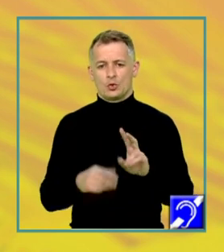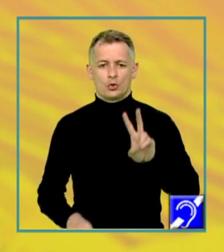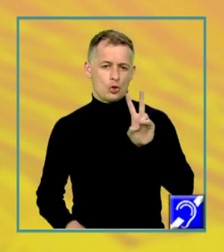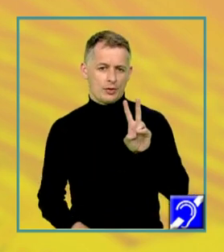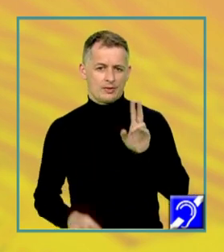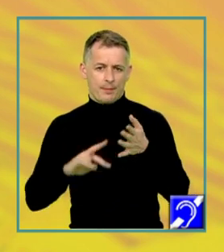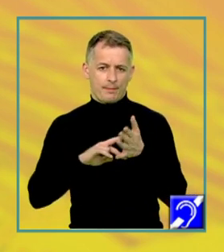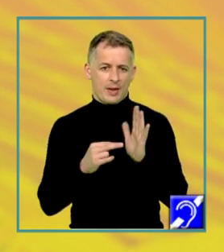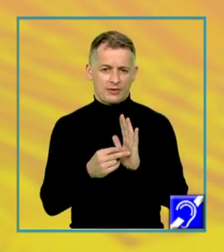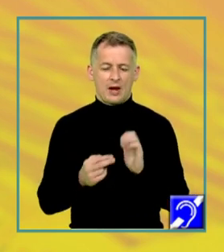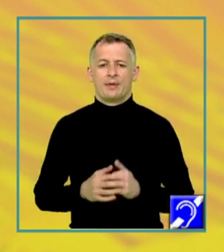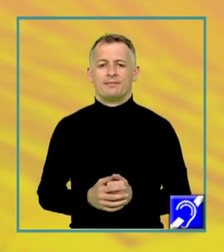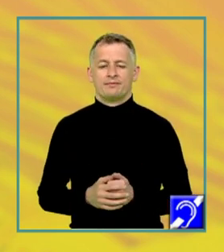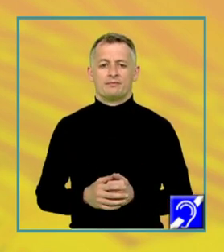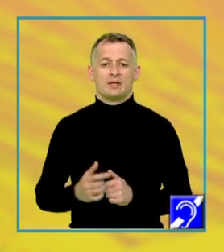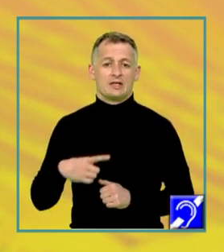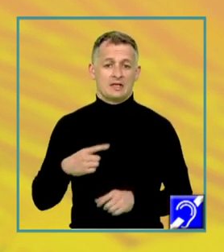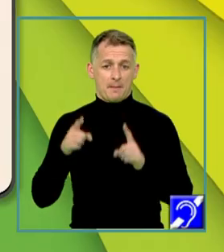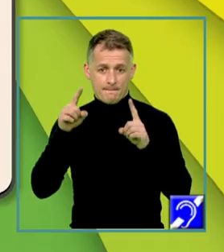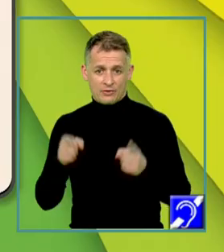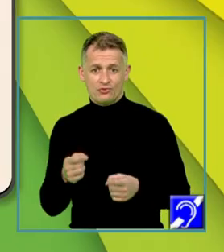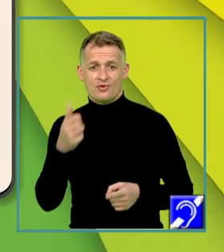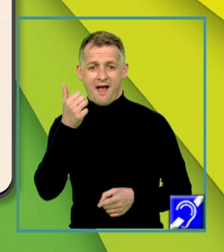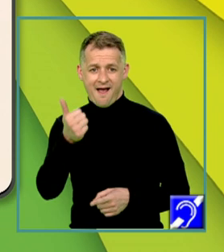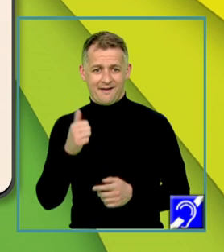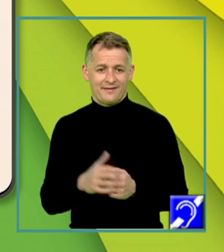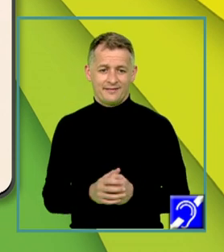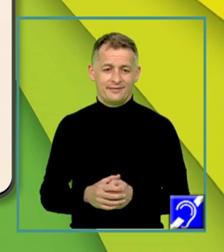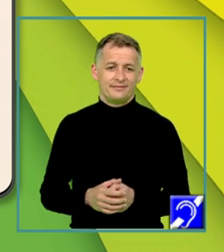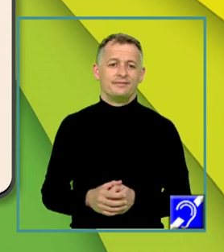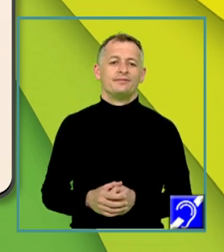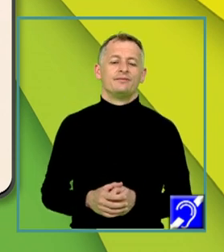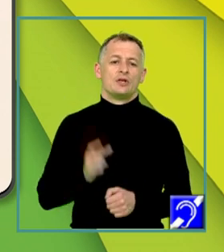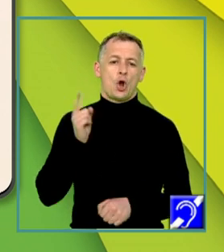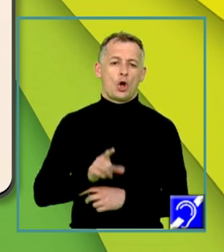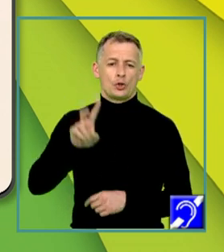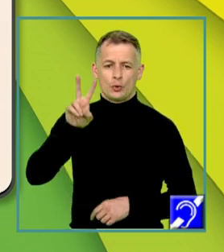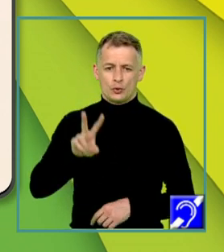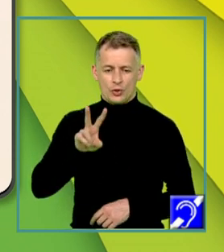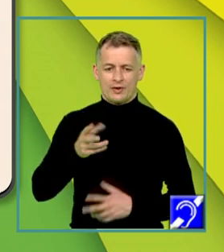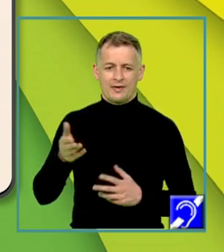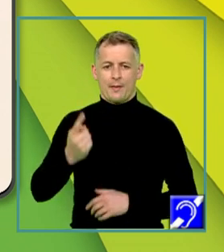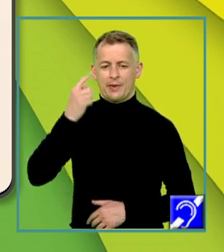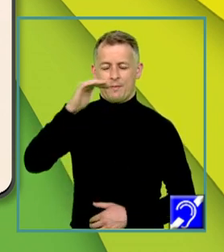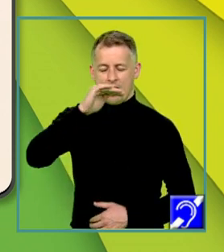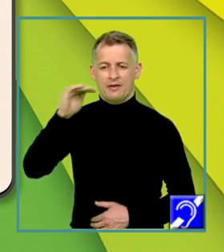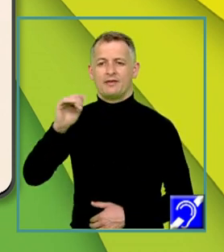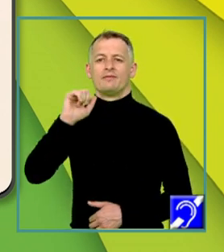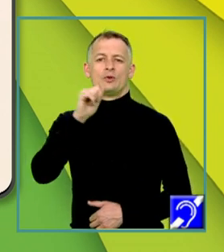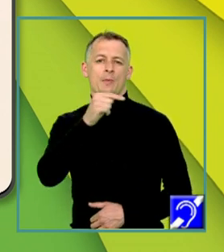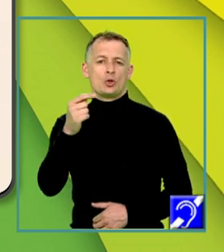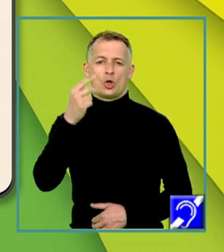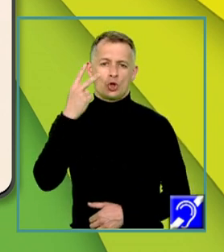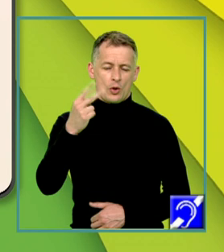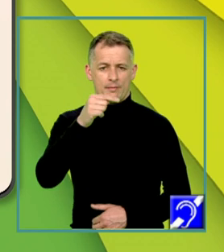Se consideră matricele A, o matrice pătratică de ordinul 2, ce are pe prima linie elementele